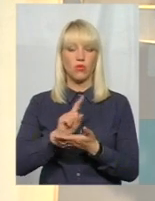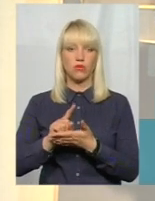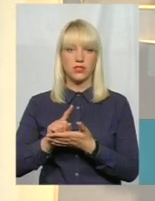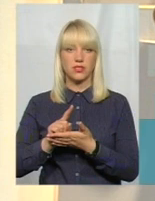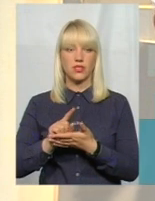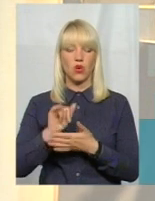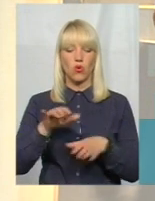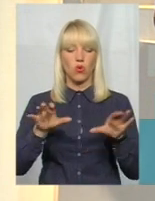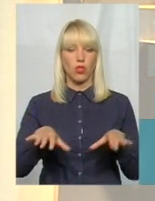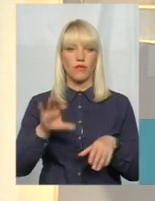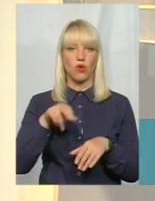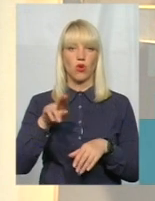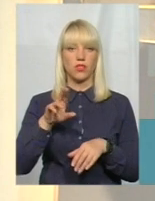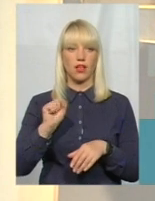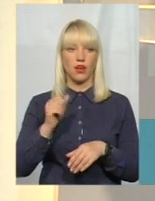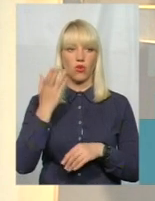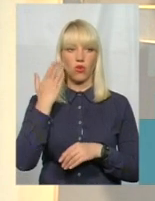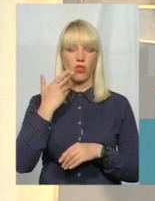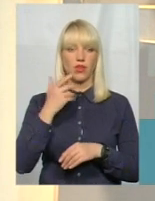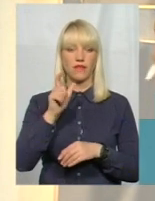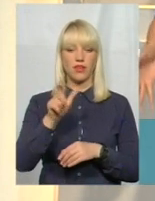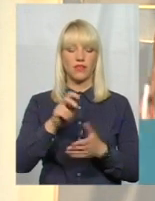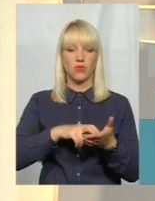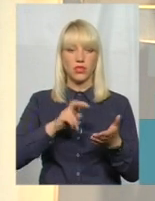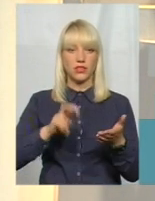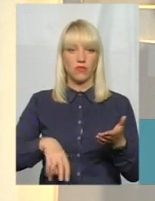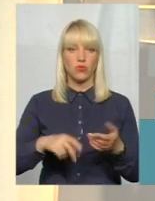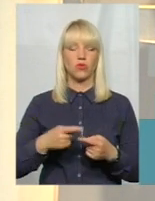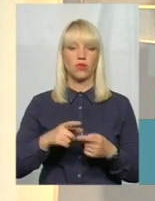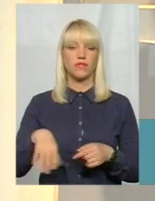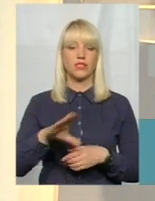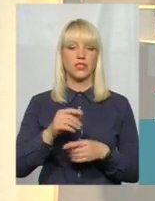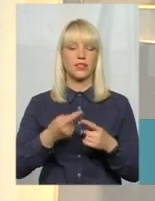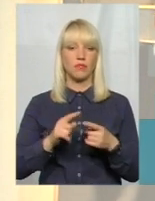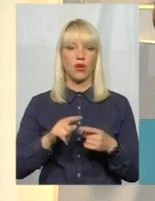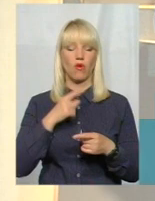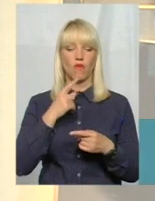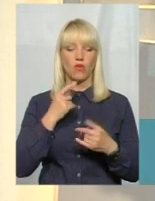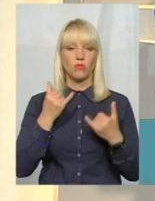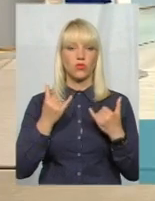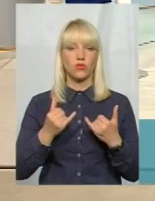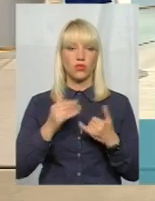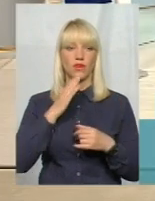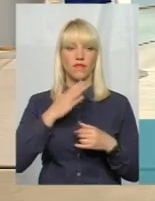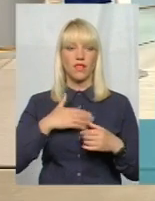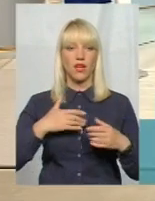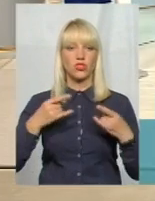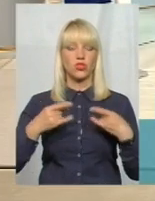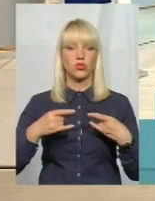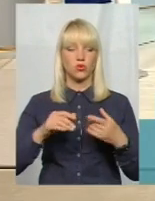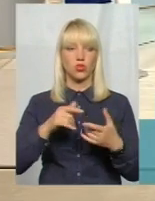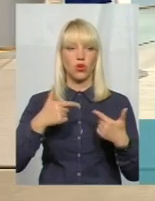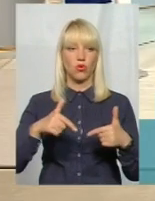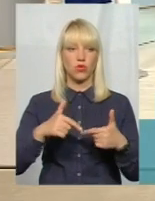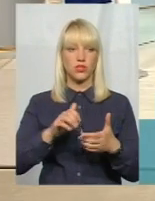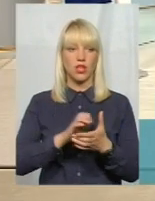у голови ОДА, коли він подає у відставку, про це все говоримо сьогодні. У нашій студії гості знайомтеся.